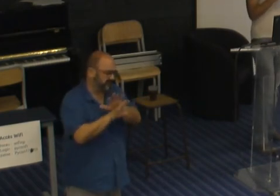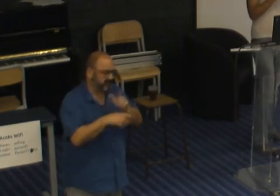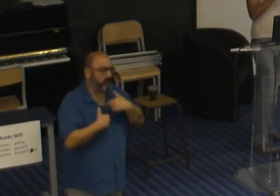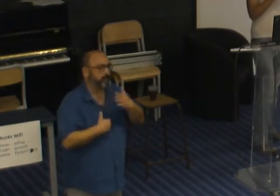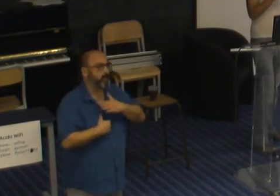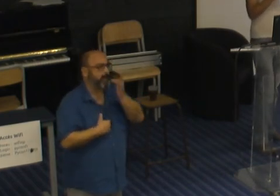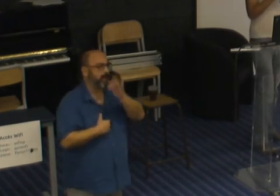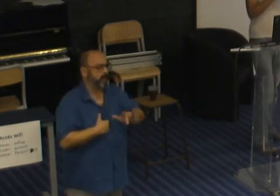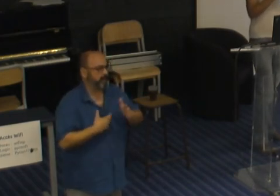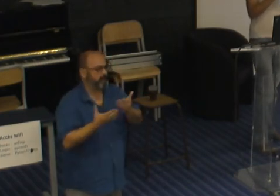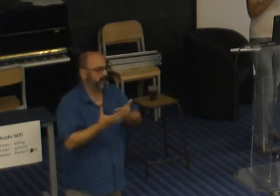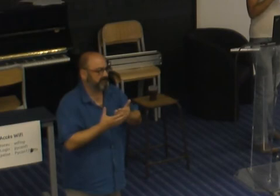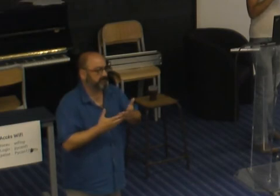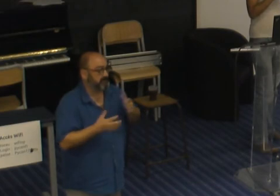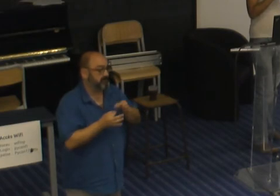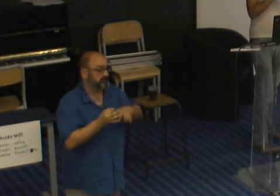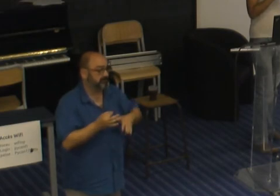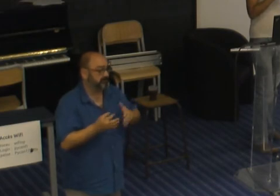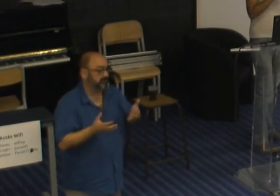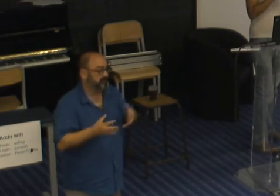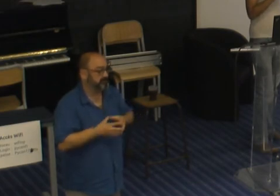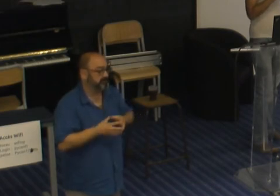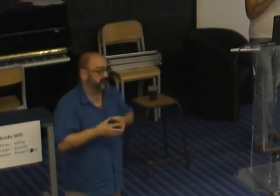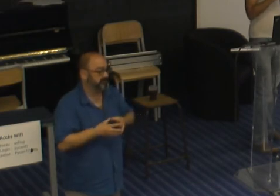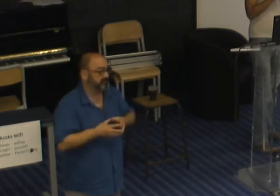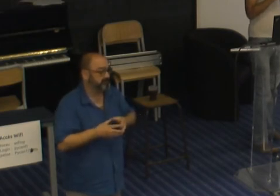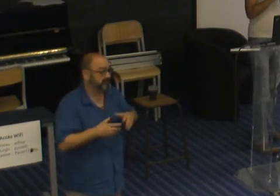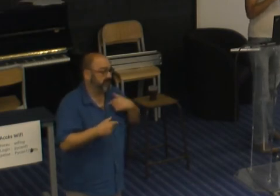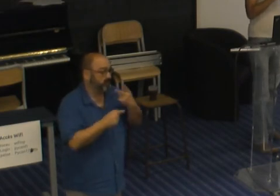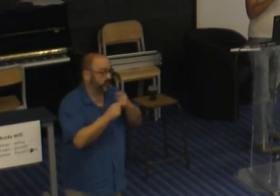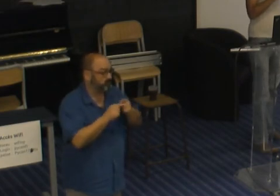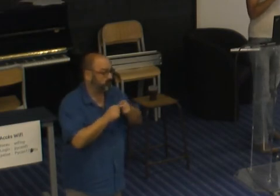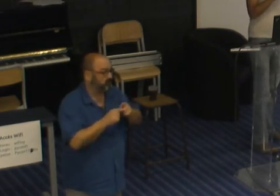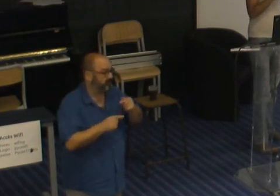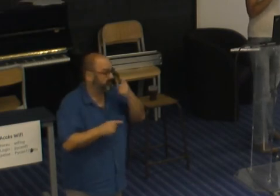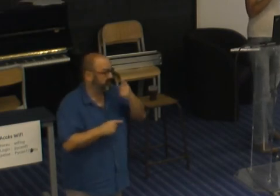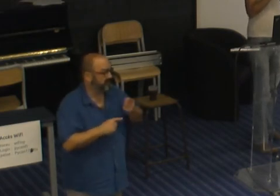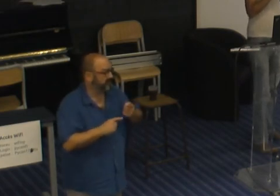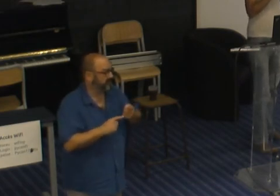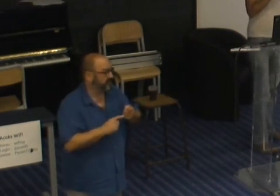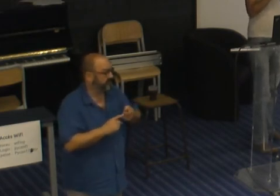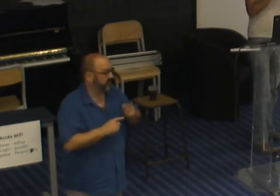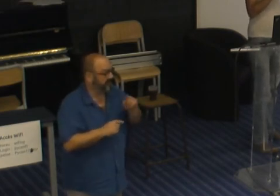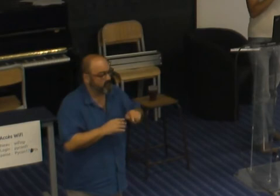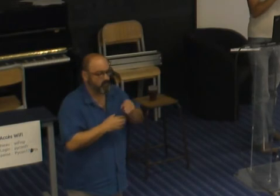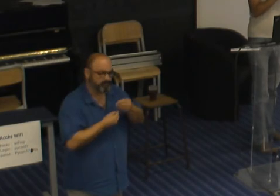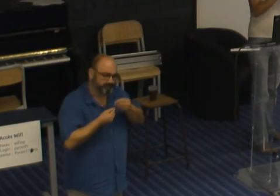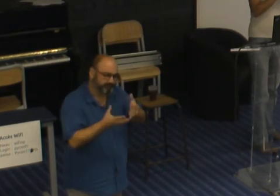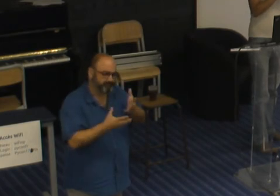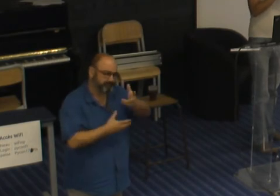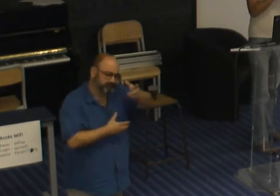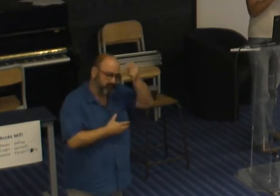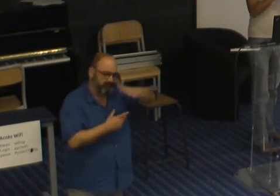l'inconnu qu'il y a derrière et au final voilà il y a deux choses que je pense il faut faire comprendre à son